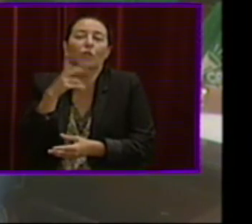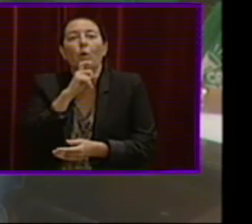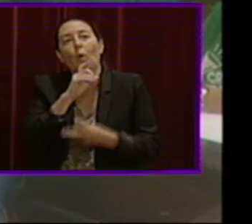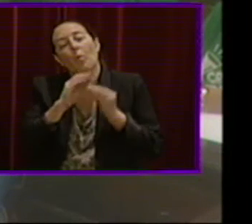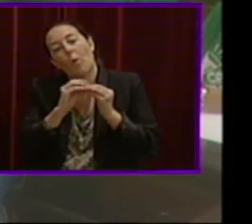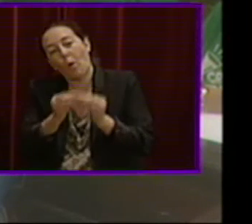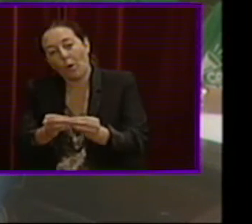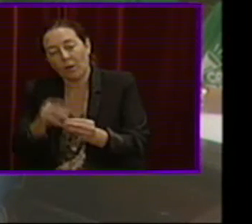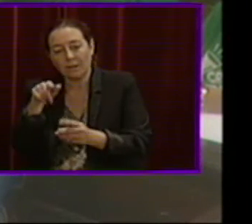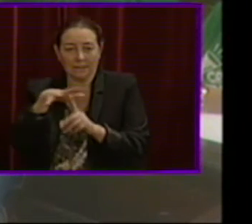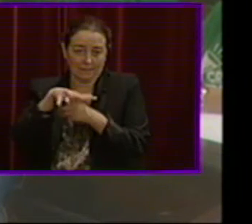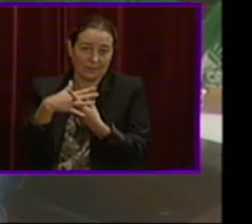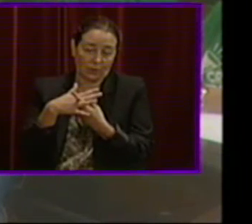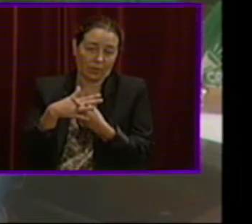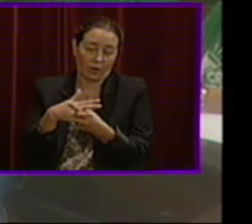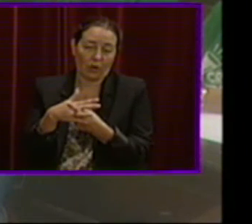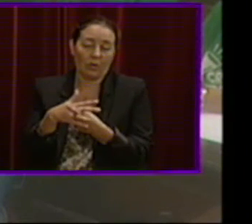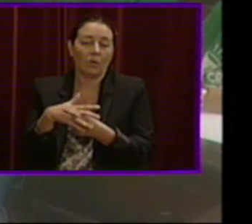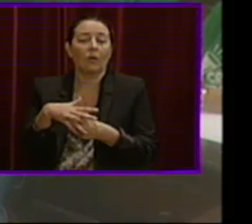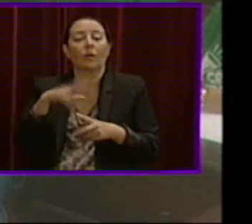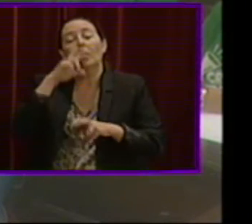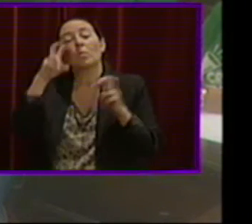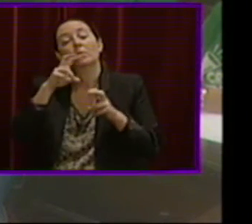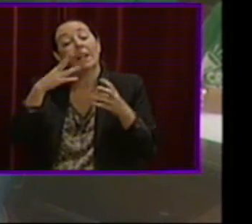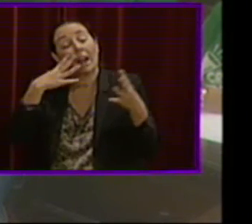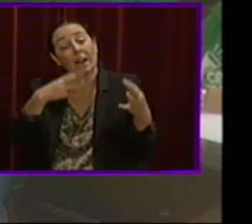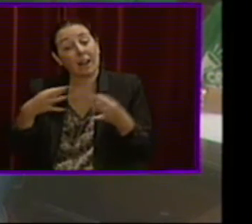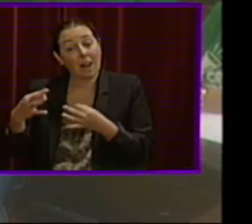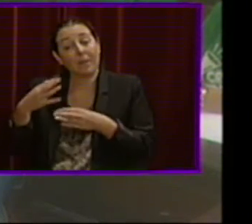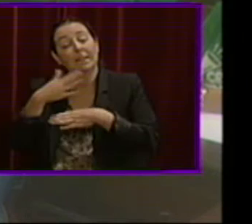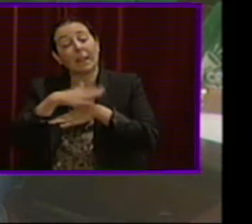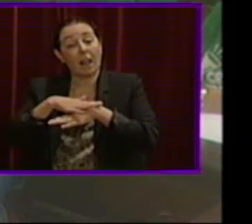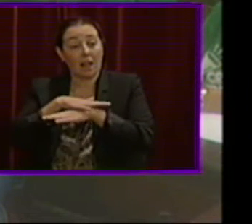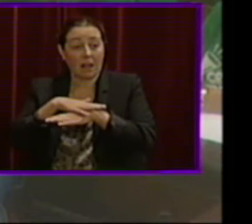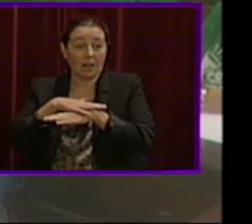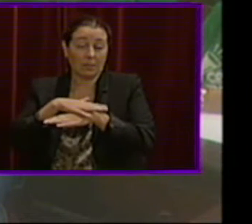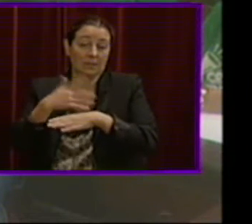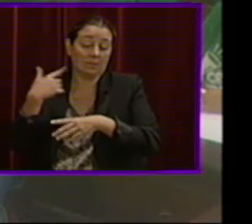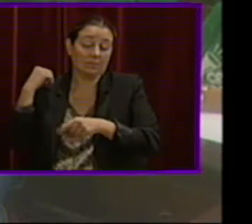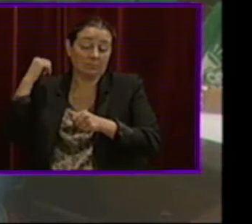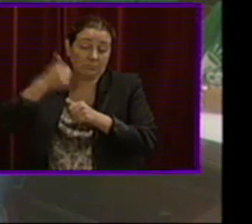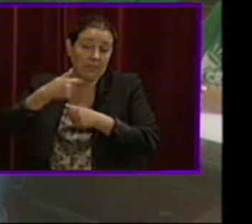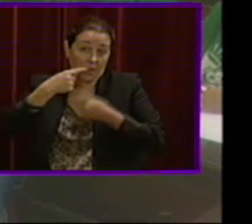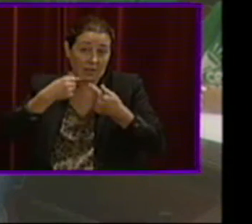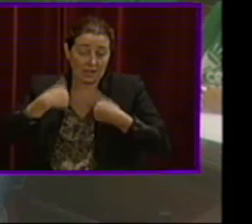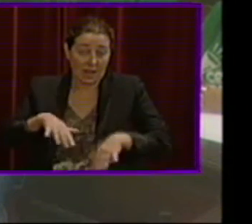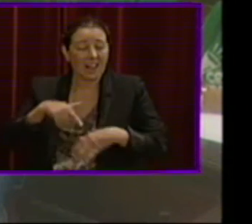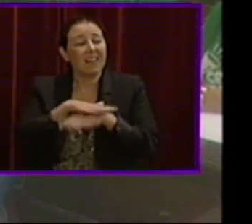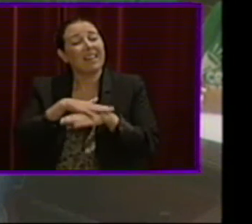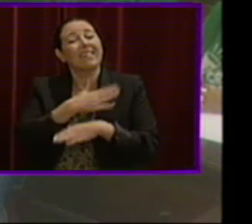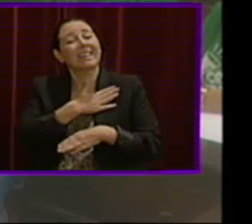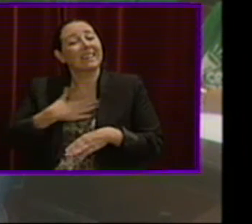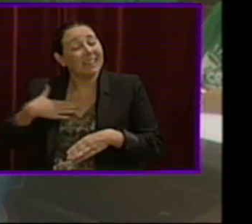situació i buscar que realment l'administració, com hem vingut dient aquest govern, pretén i té